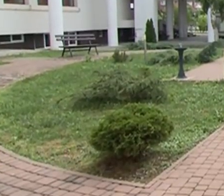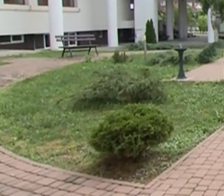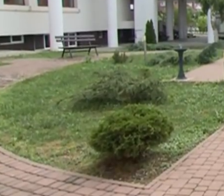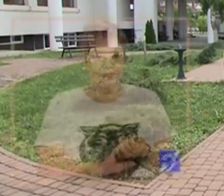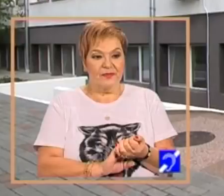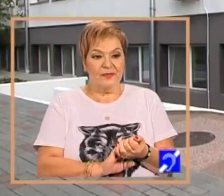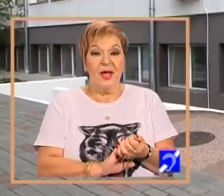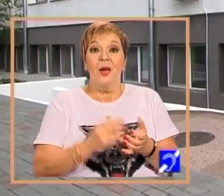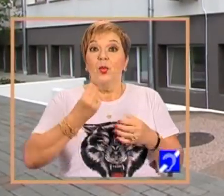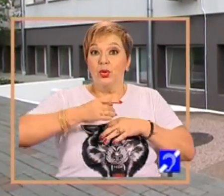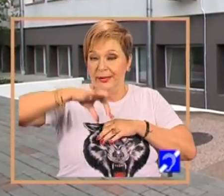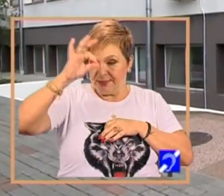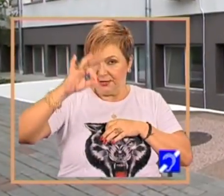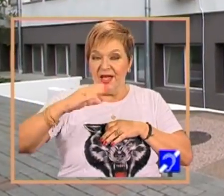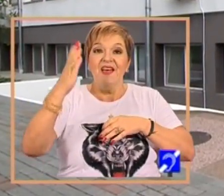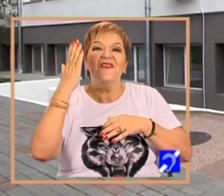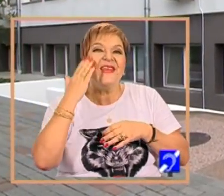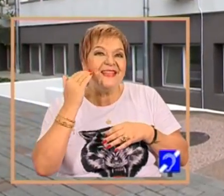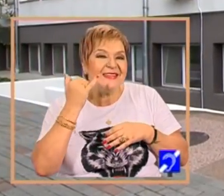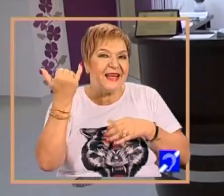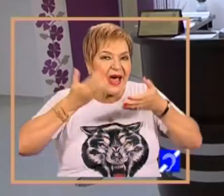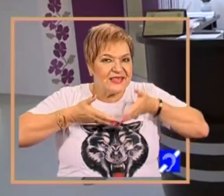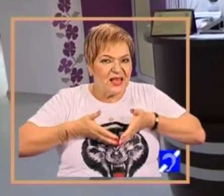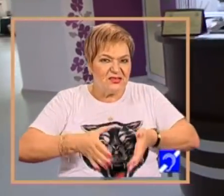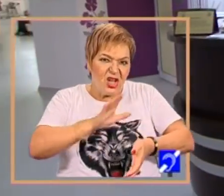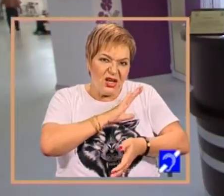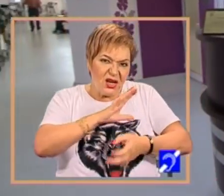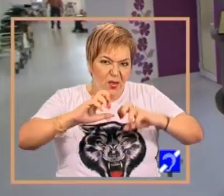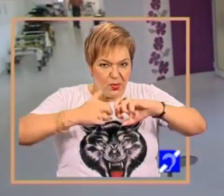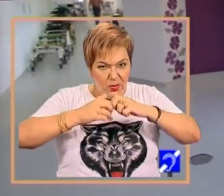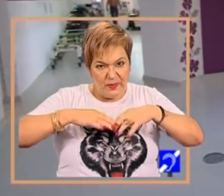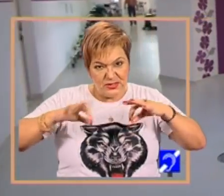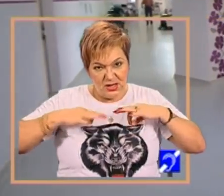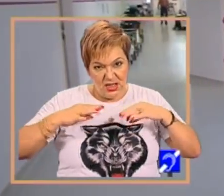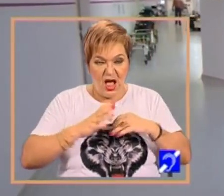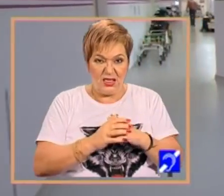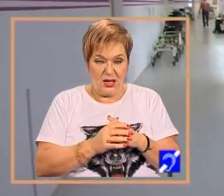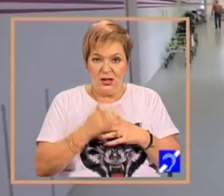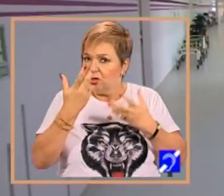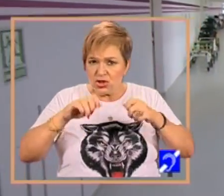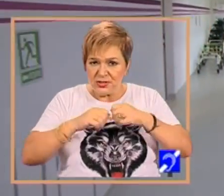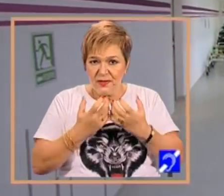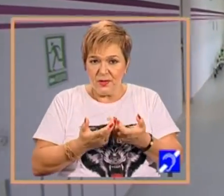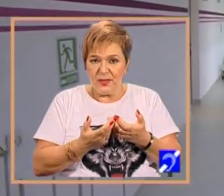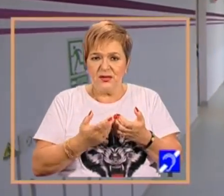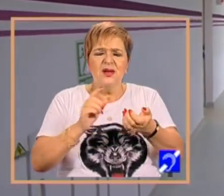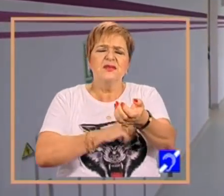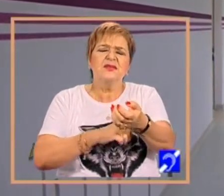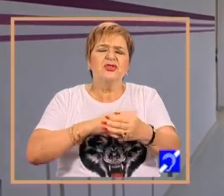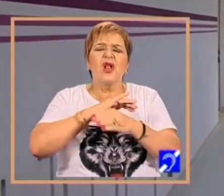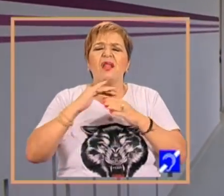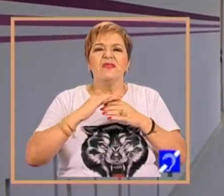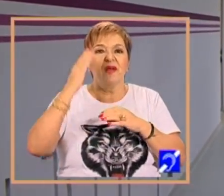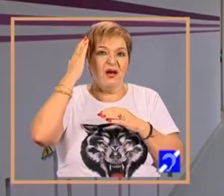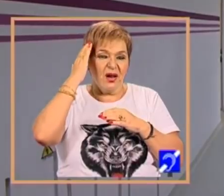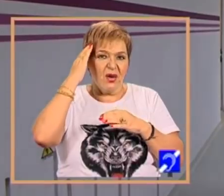Maria Beatrice este o fetiță ce s-a născut cu grave probleme de sănătate. Ce s-a întâmplat? Hemoragie cerebrală